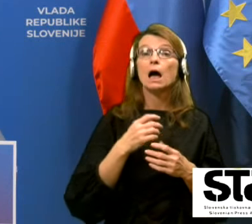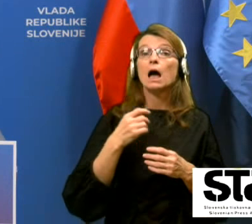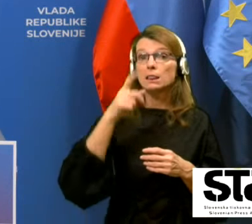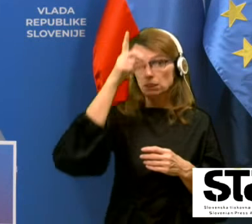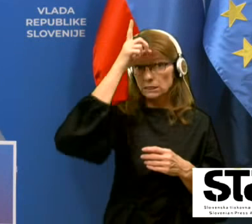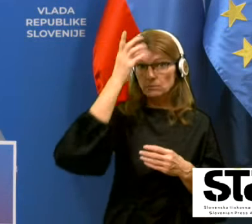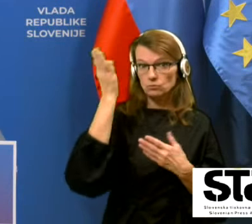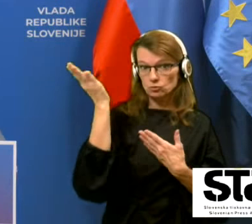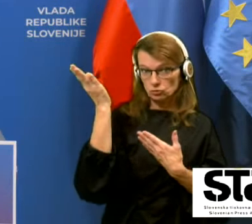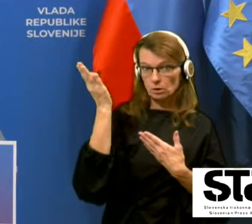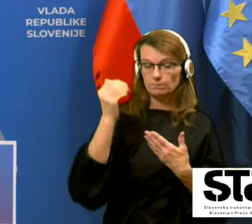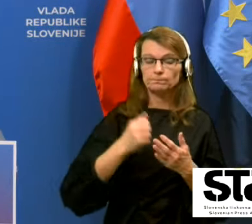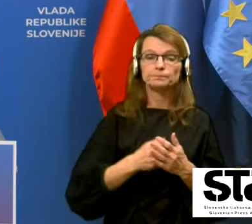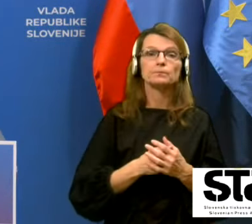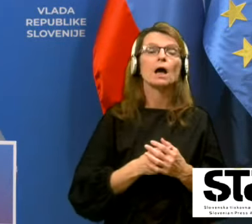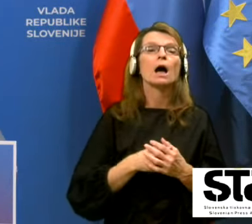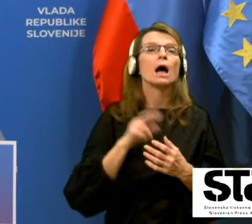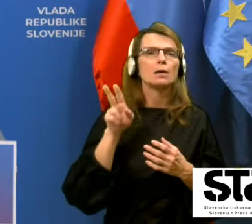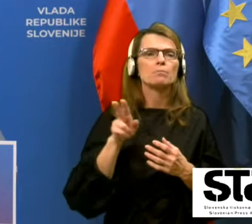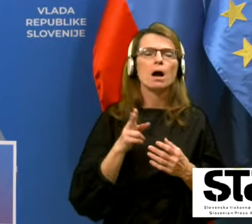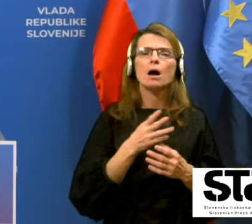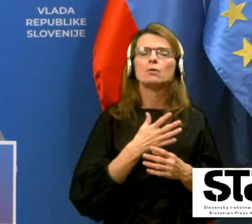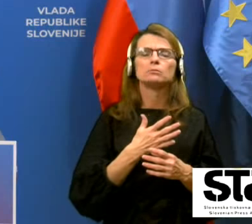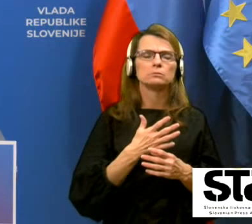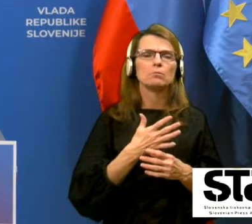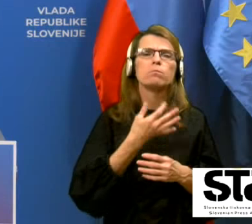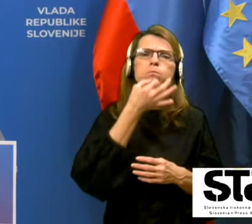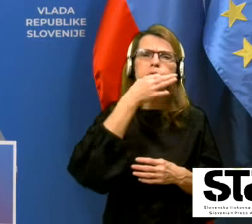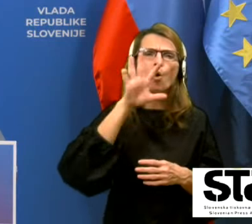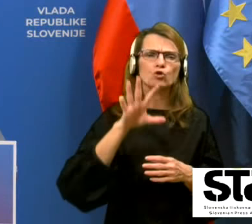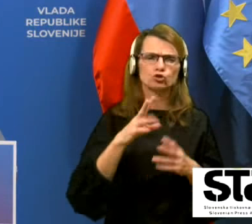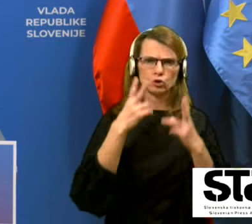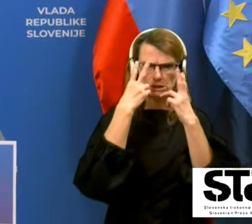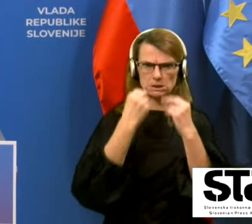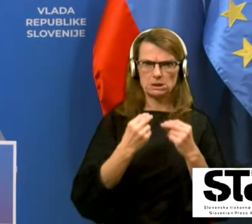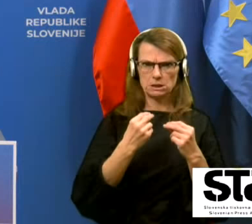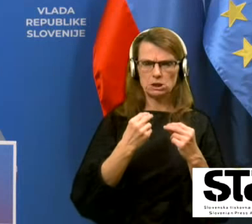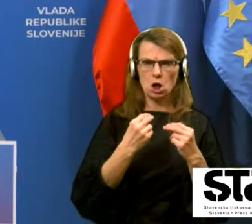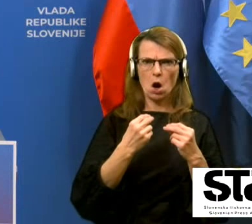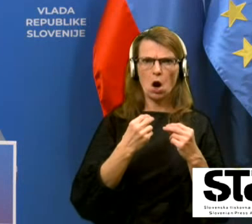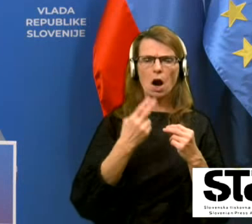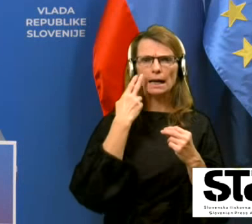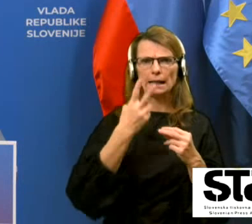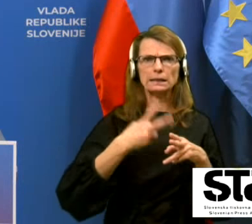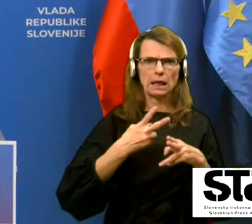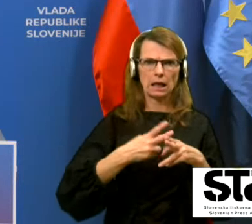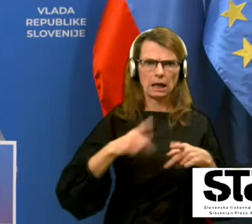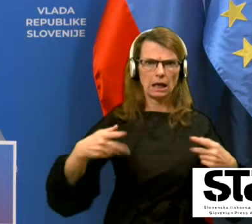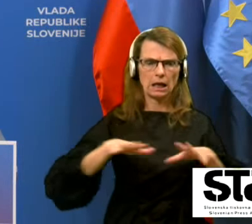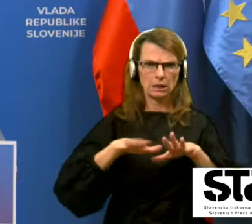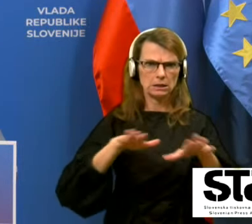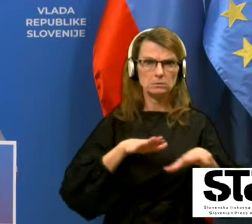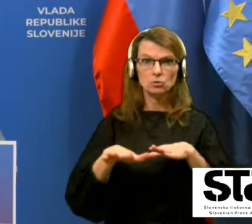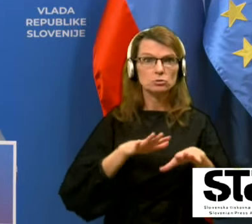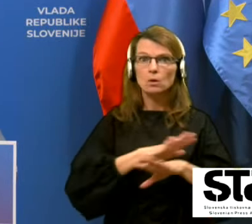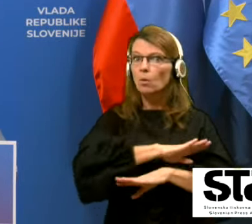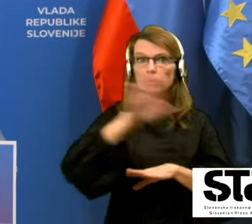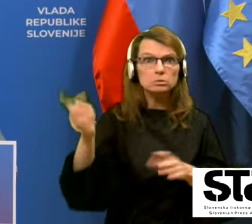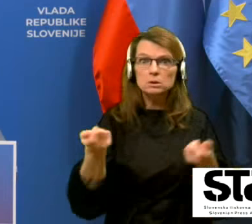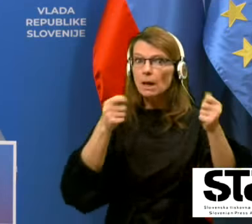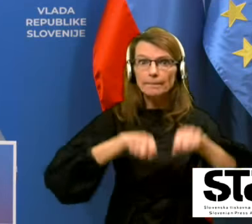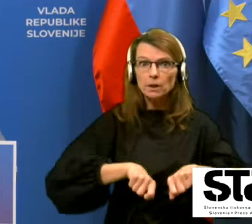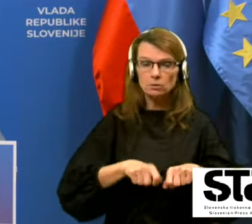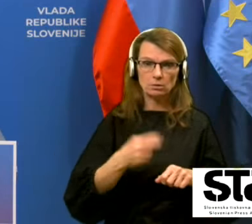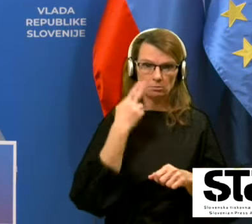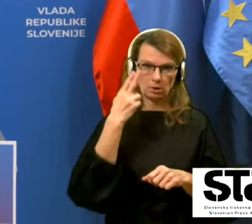republiko v Nemčijo, ki ima bistveno boljšo epidemiološko sliko kot mi in pri njih so vsa smučišča zaprta. Poglejte